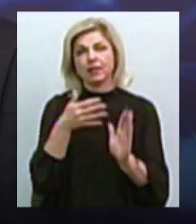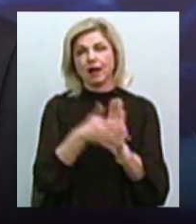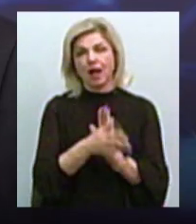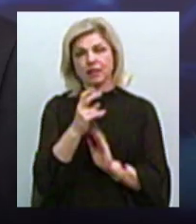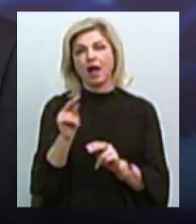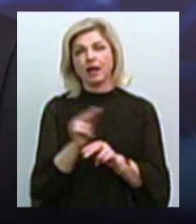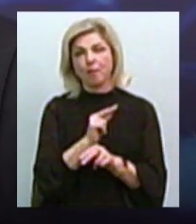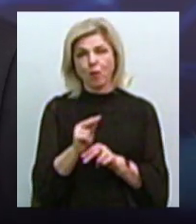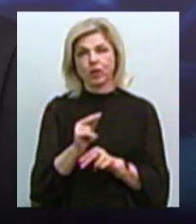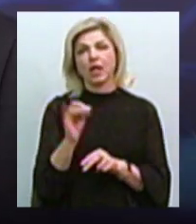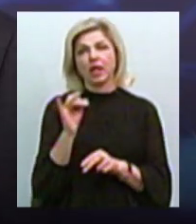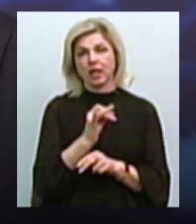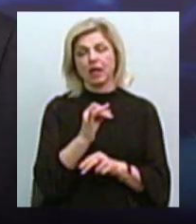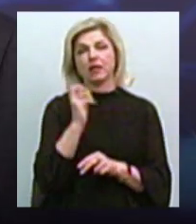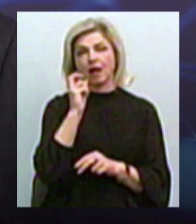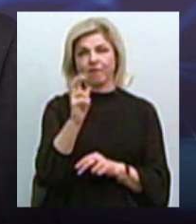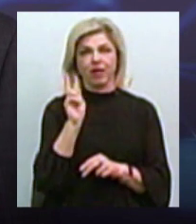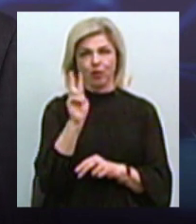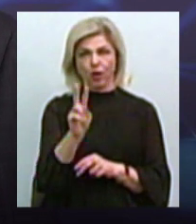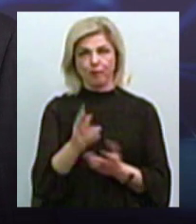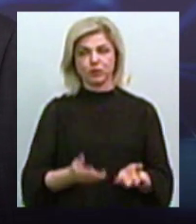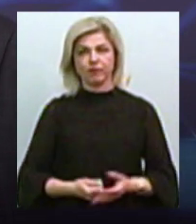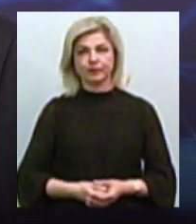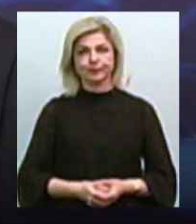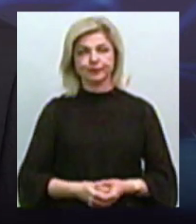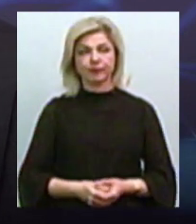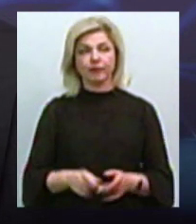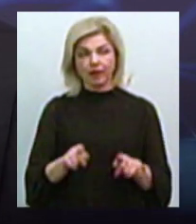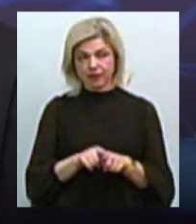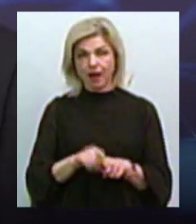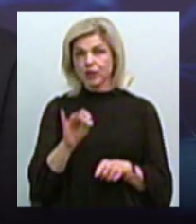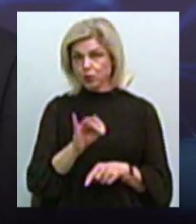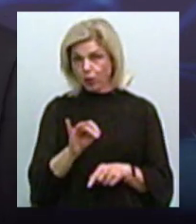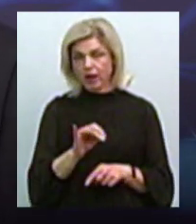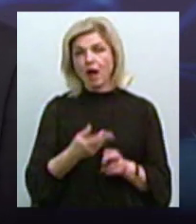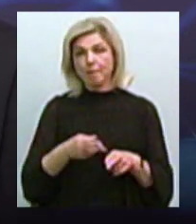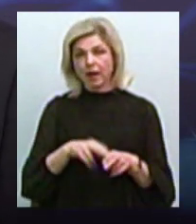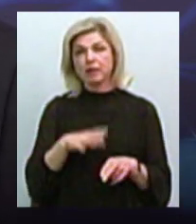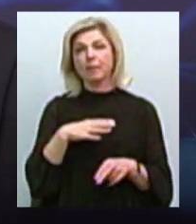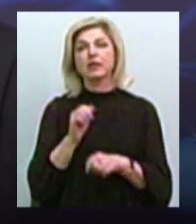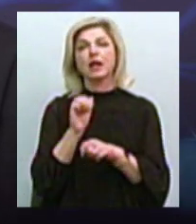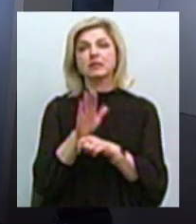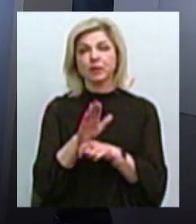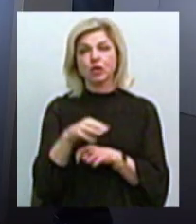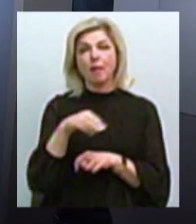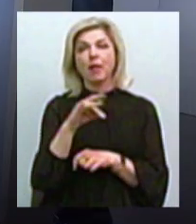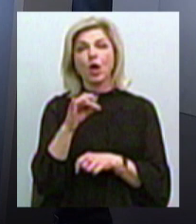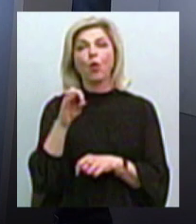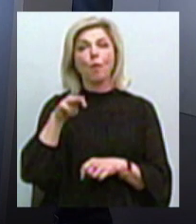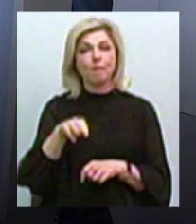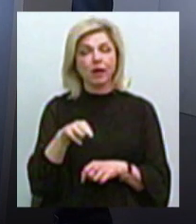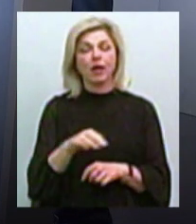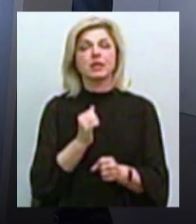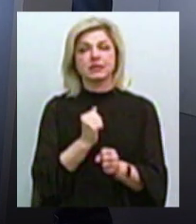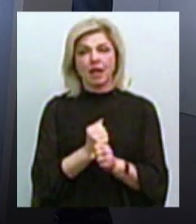і содержання трамваїв і тролейбусів. Така історія. Тому було роздано распоріження мэром провести